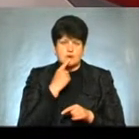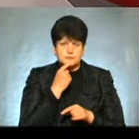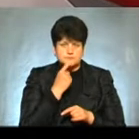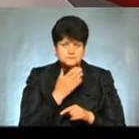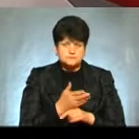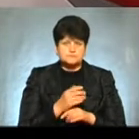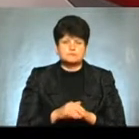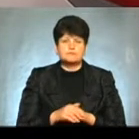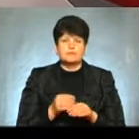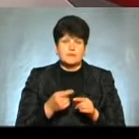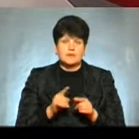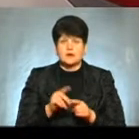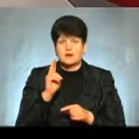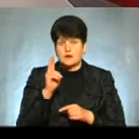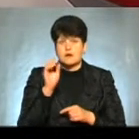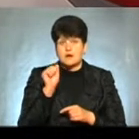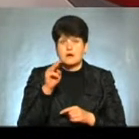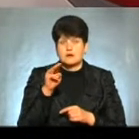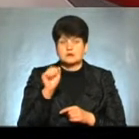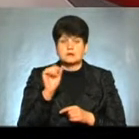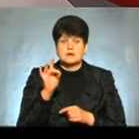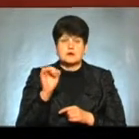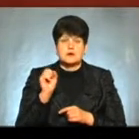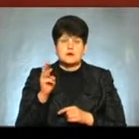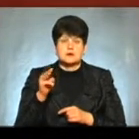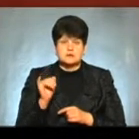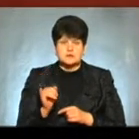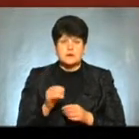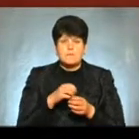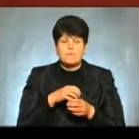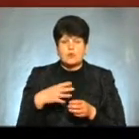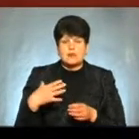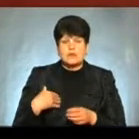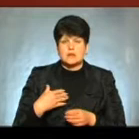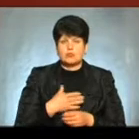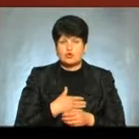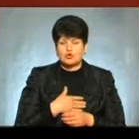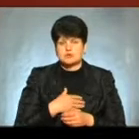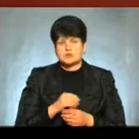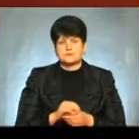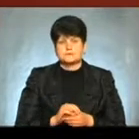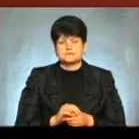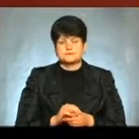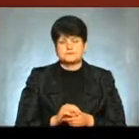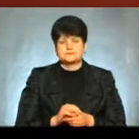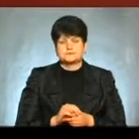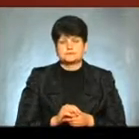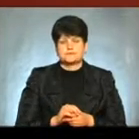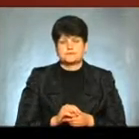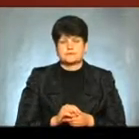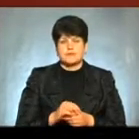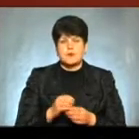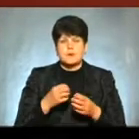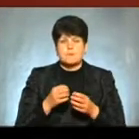Також належать катаракта, належать пухлини молочної залози у жінок Далі пухлини